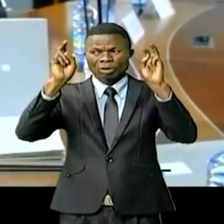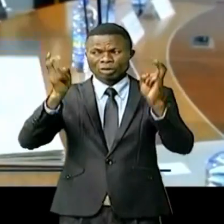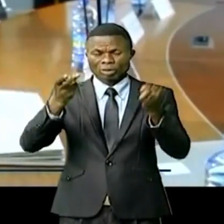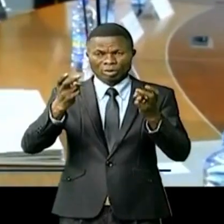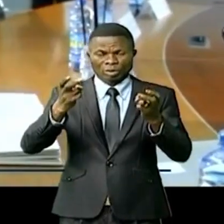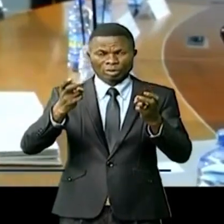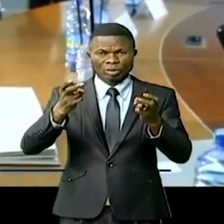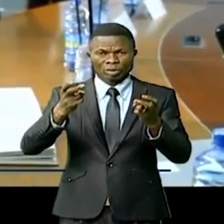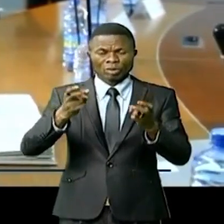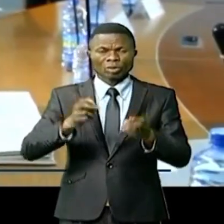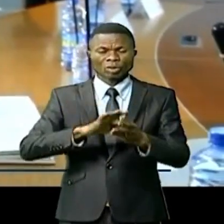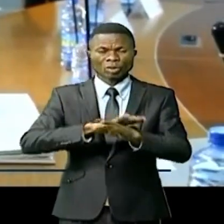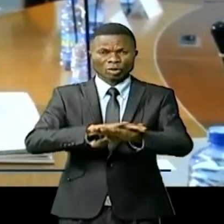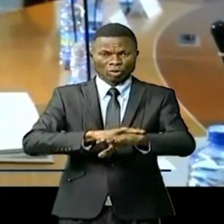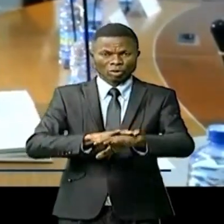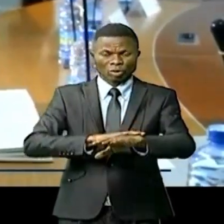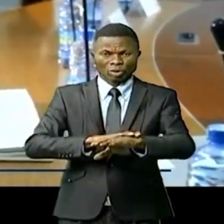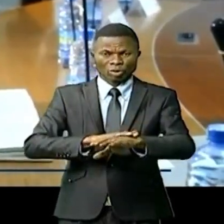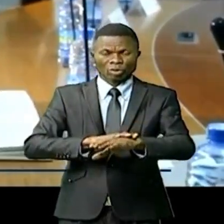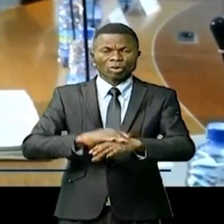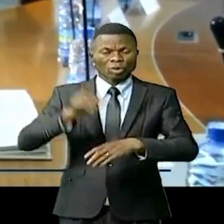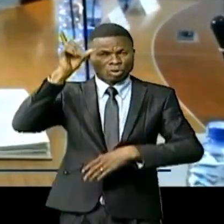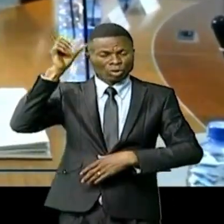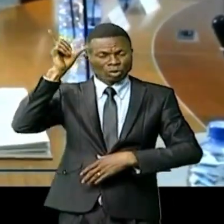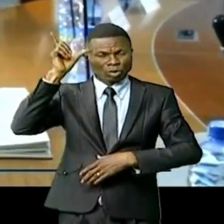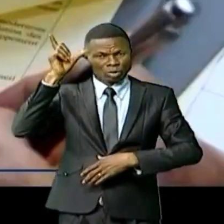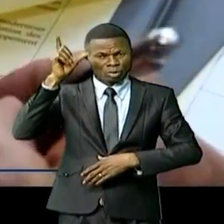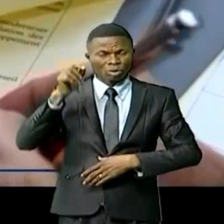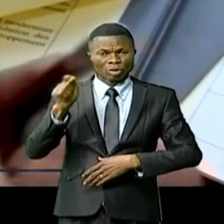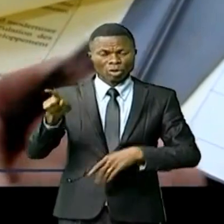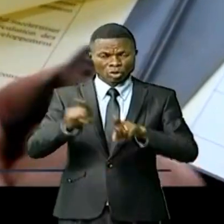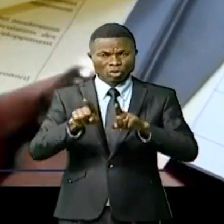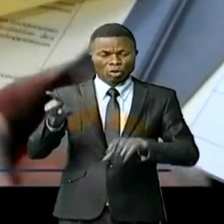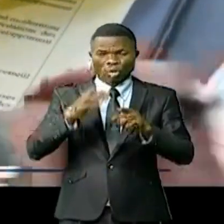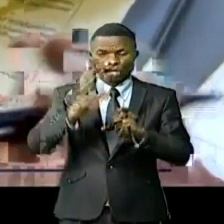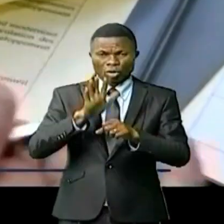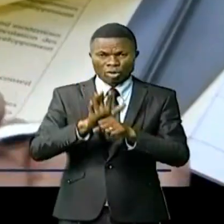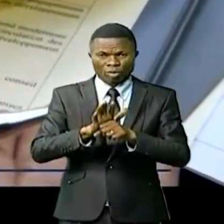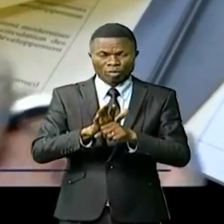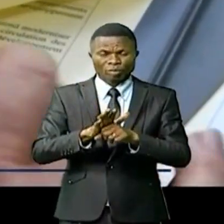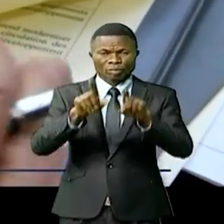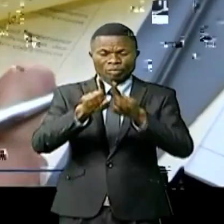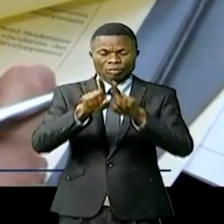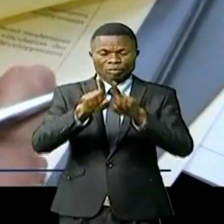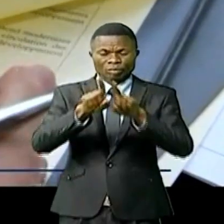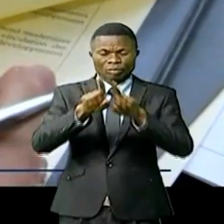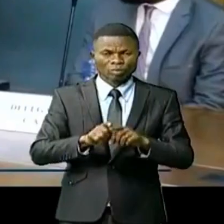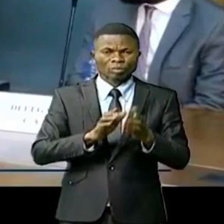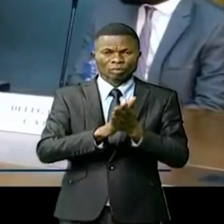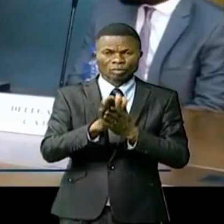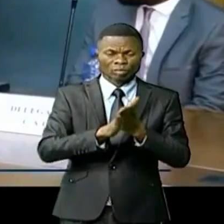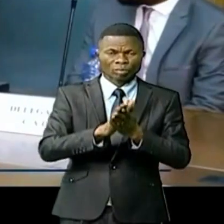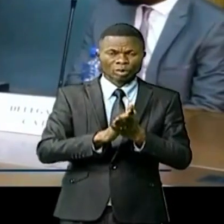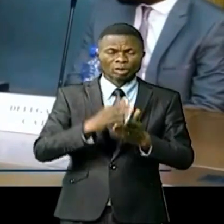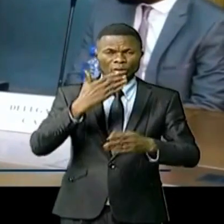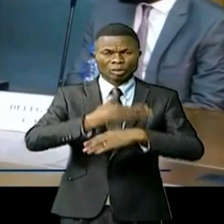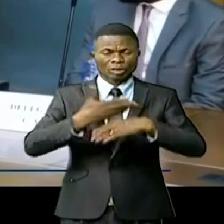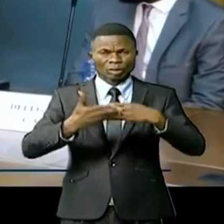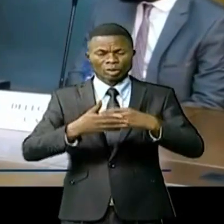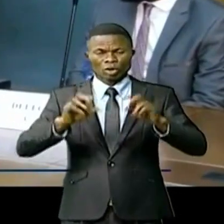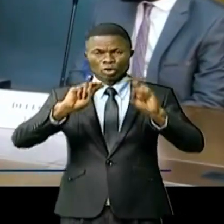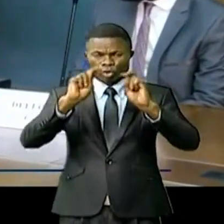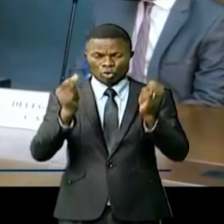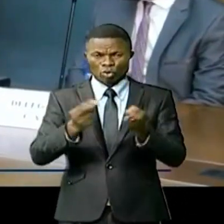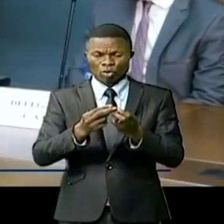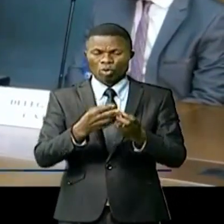ligne ferroviaire Sakani-Lubumbashi-Tenke-Kolwesi-Dilolo ainsi que celui portant réalisation des plateformes